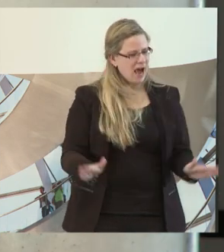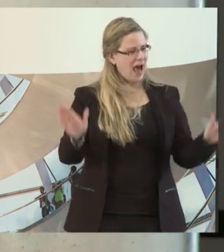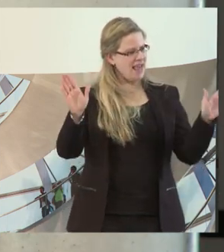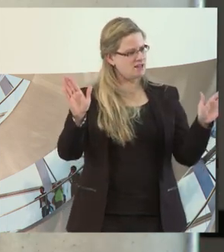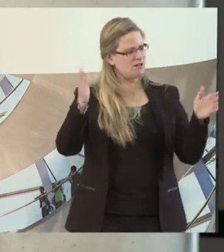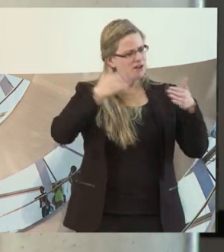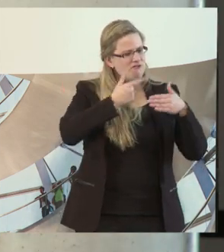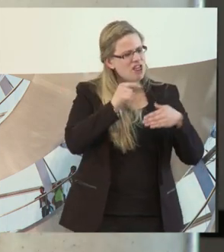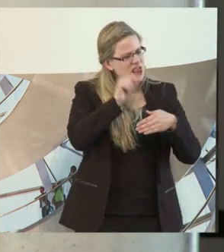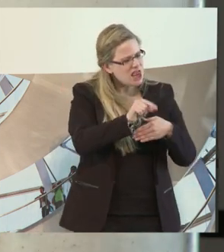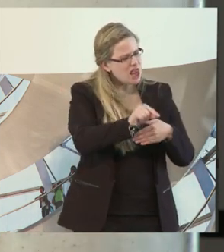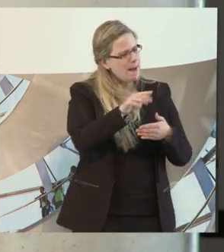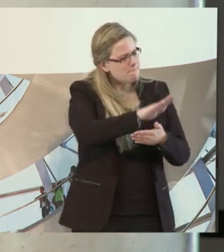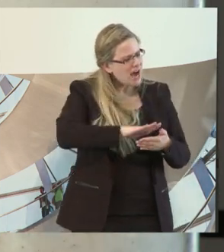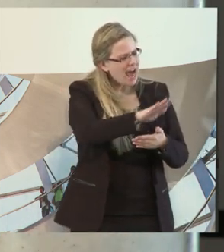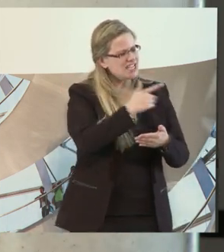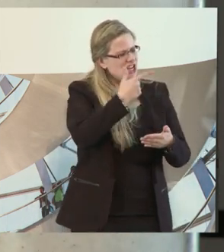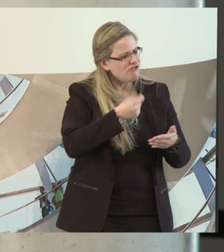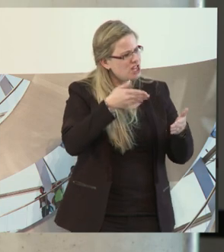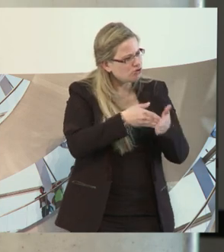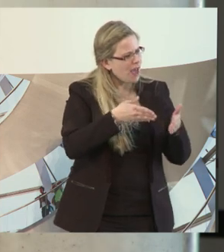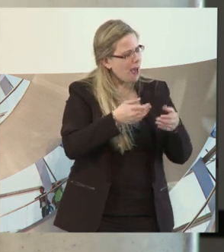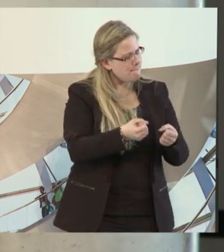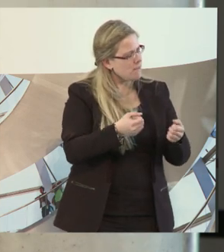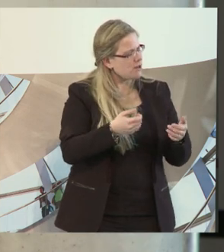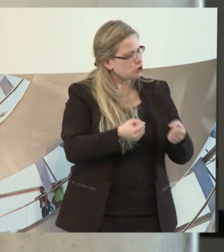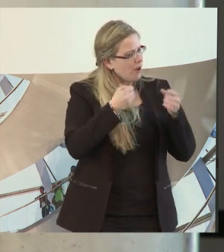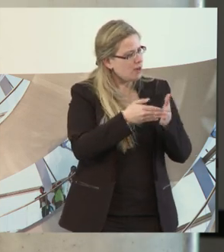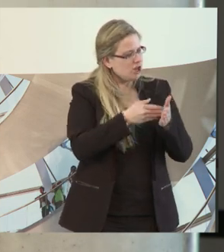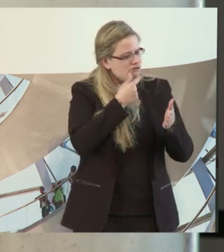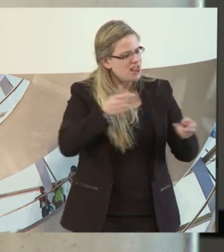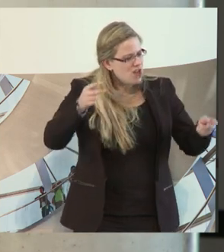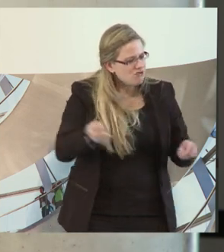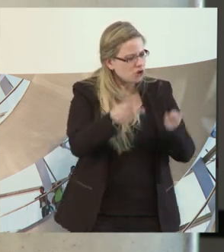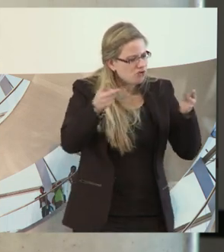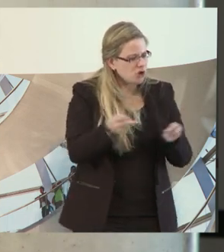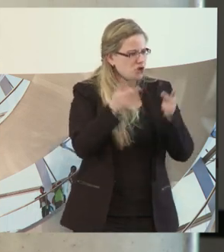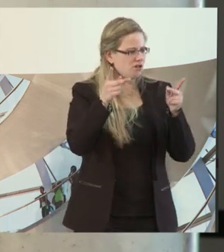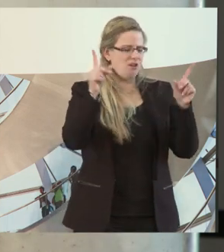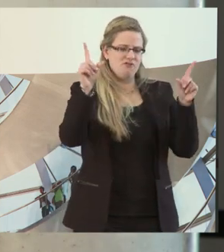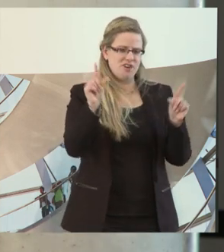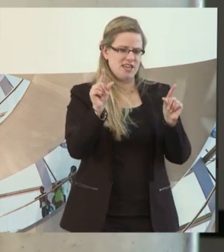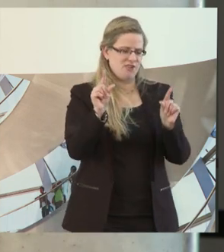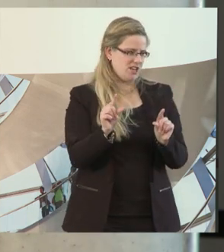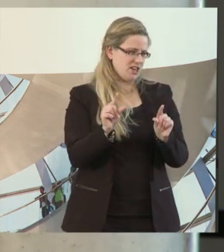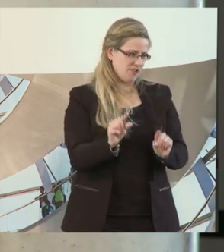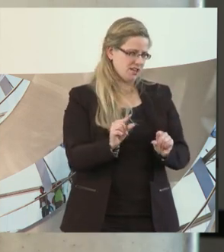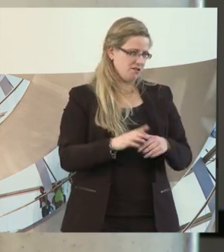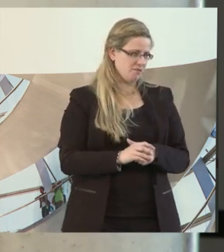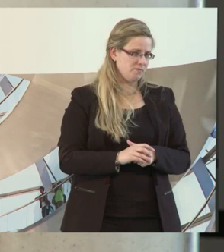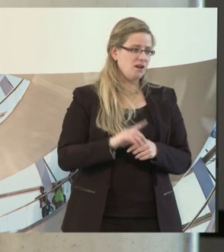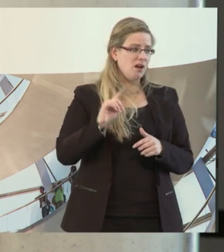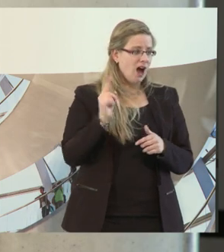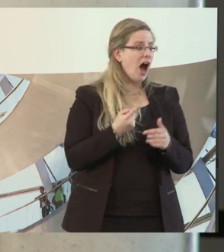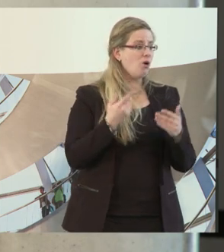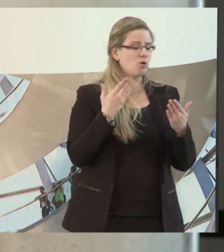eigentlich immer weniger. Ich erlebe Unternehmen, die schwerbehinderten Menschen und in besonderer Weise, wenn sie dann